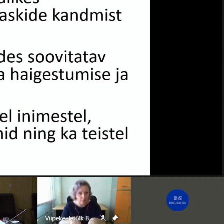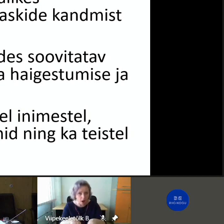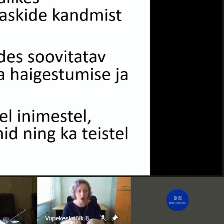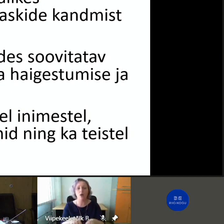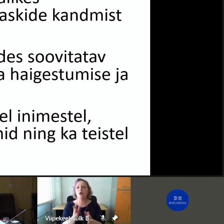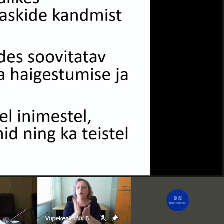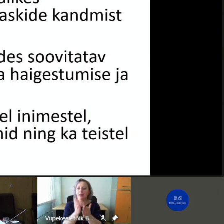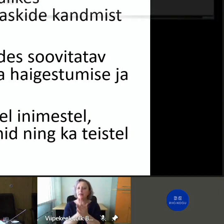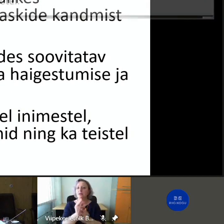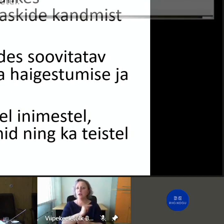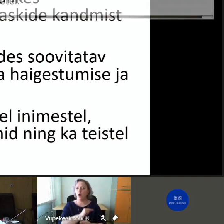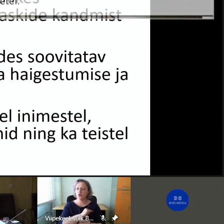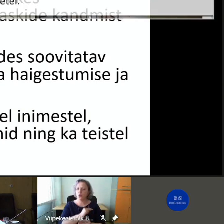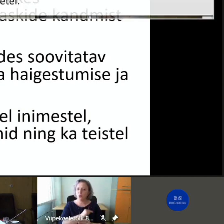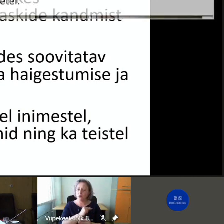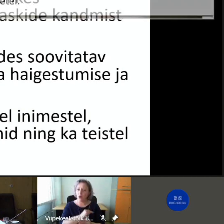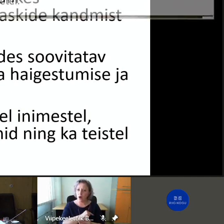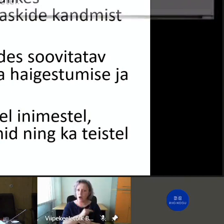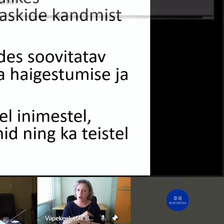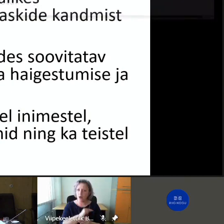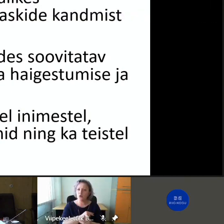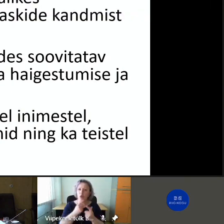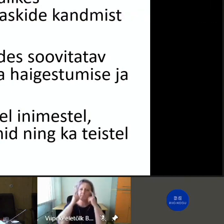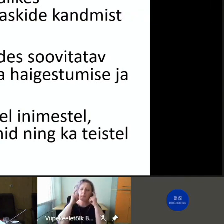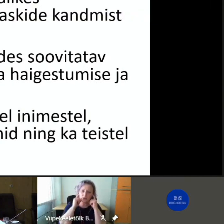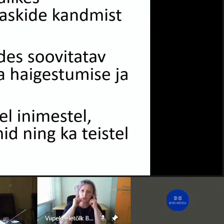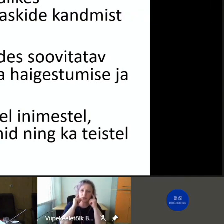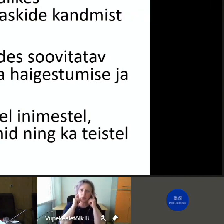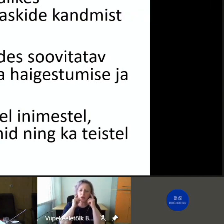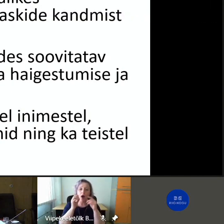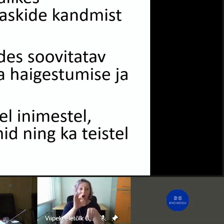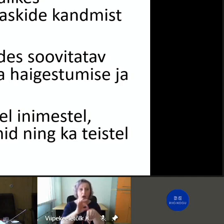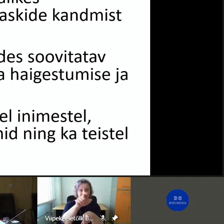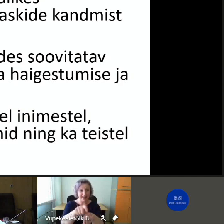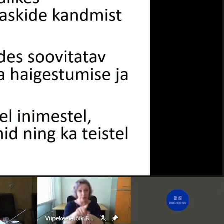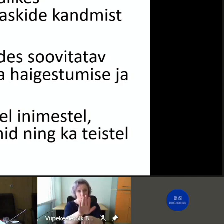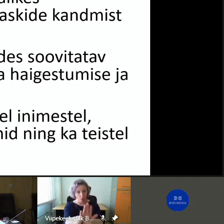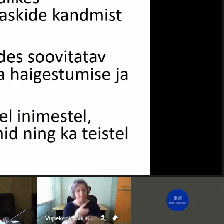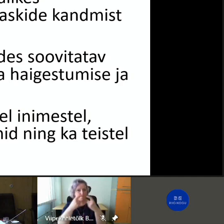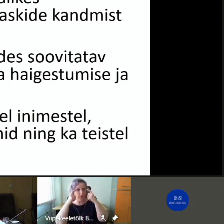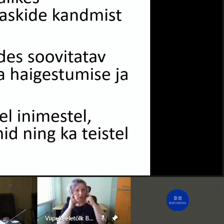maskikandmist ees, et haigetel inimestel, aga et ka teised pereliikmed